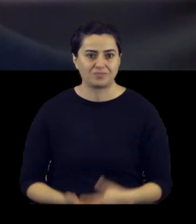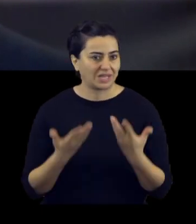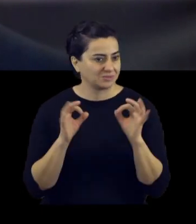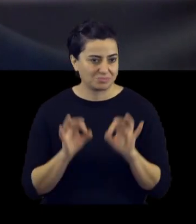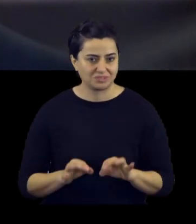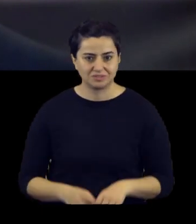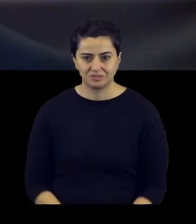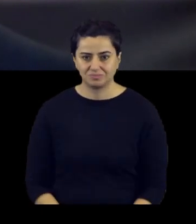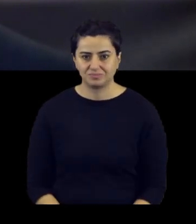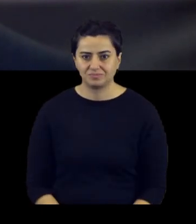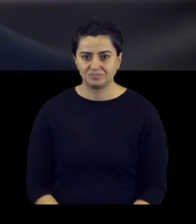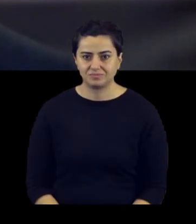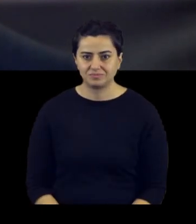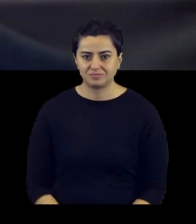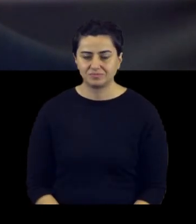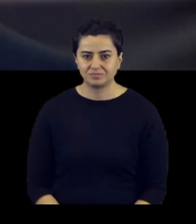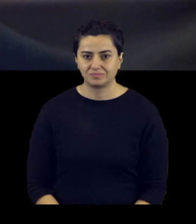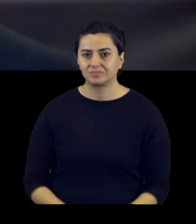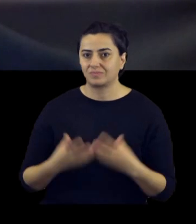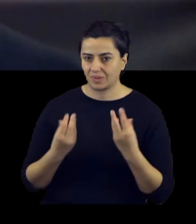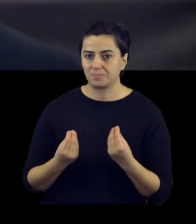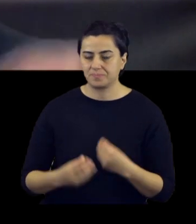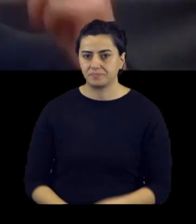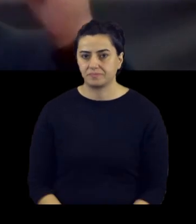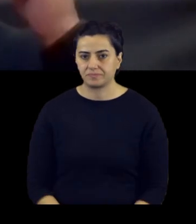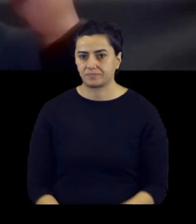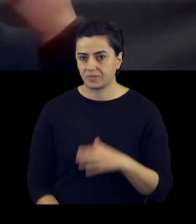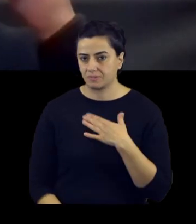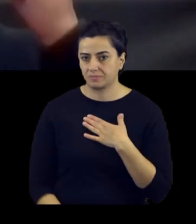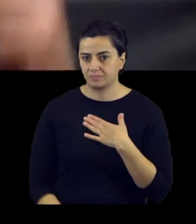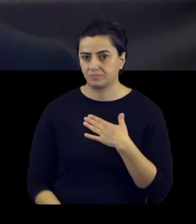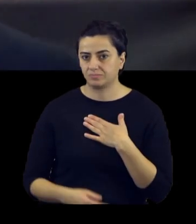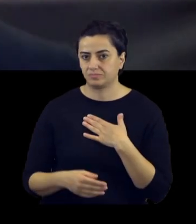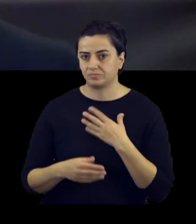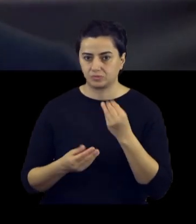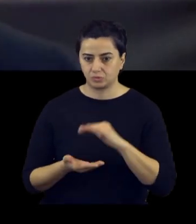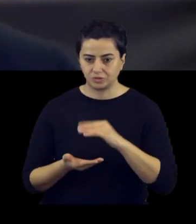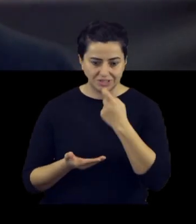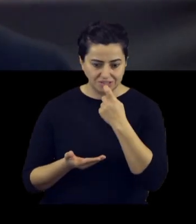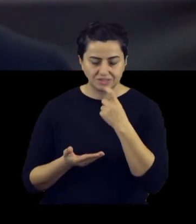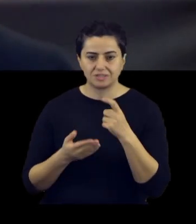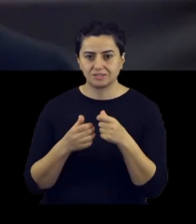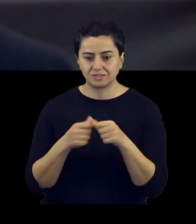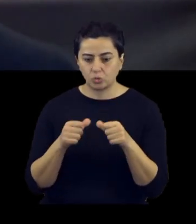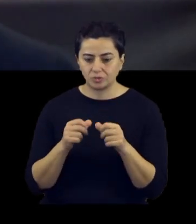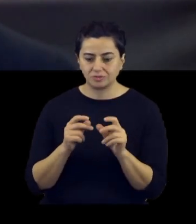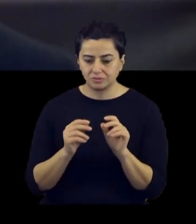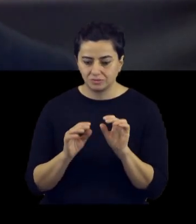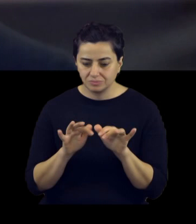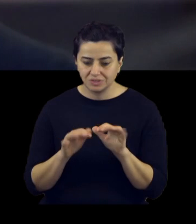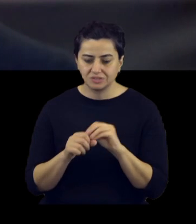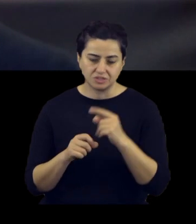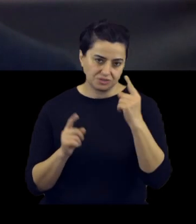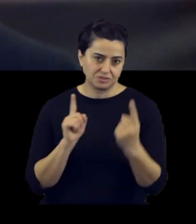mısın? Nasıl başladın? Neler yapıyorsun? Tabii ki. Ben aslında çok küçük yaşta yazılımla tanıştım. Ondan dolayı